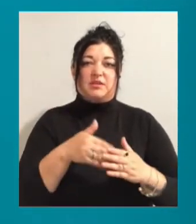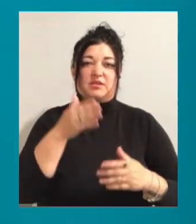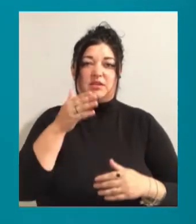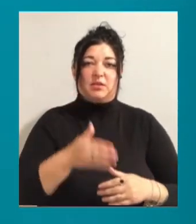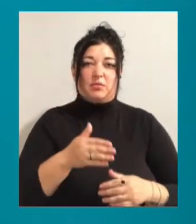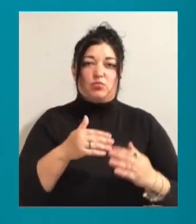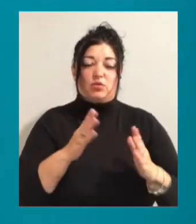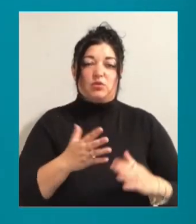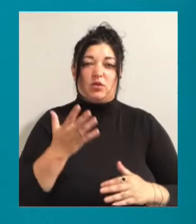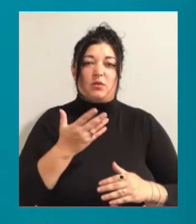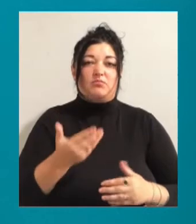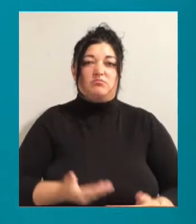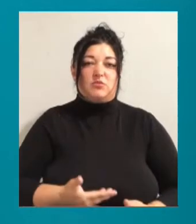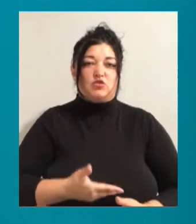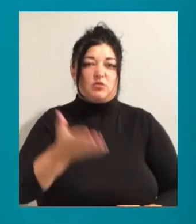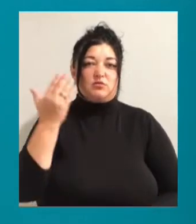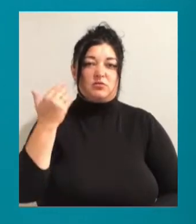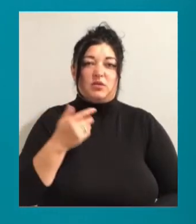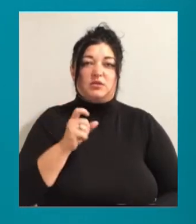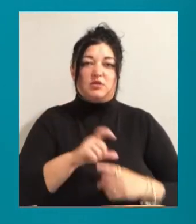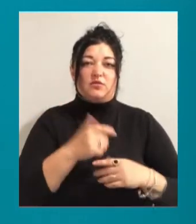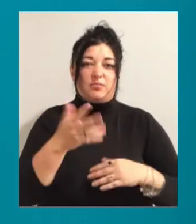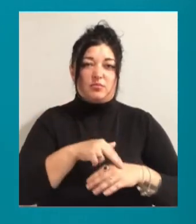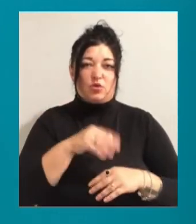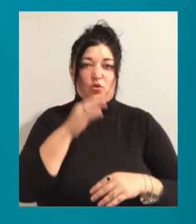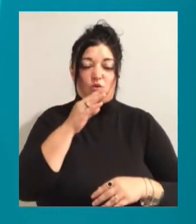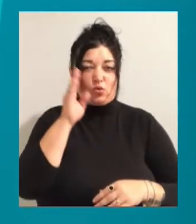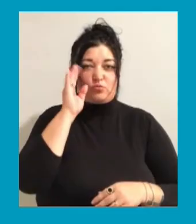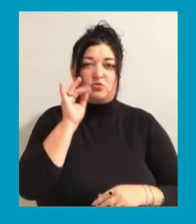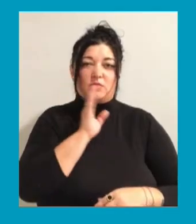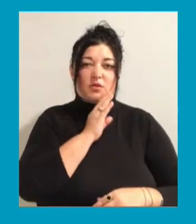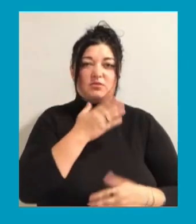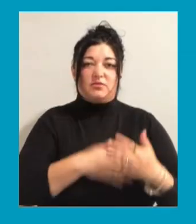цього часу. За словами правоохоронця, хлопчик та його мати мають інвалідність.